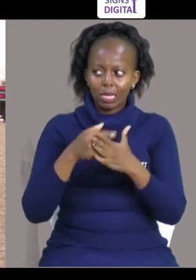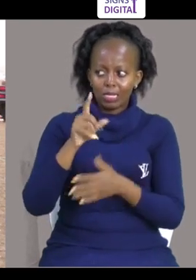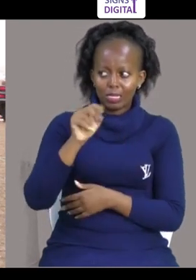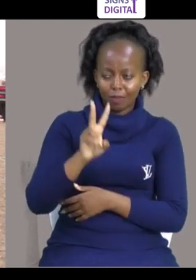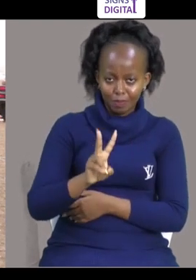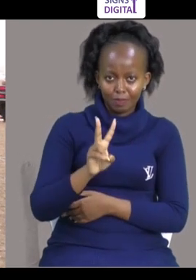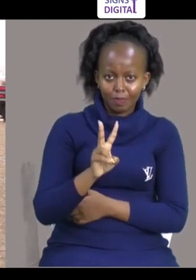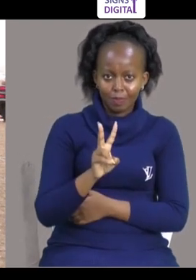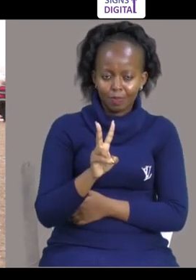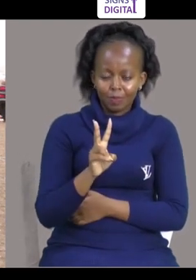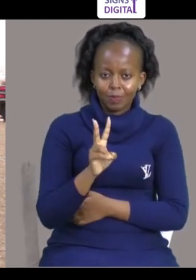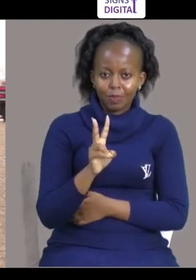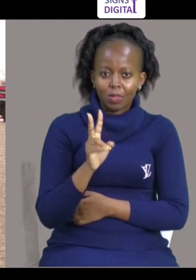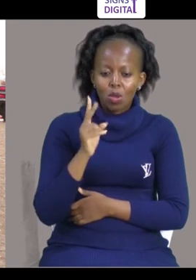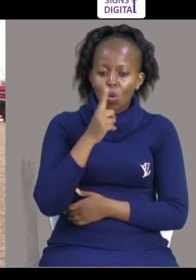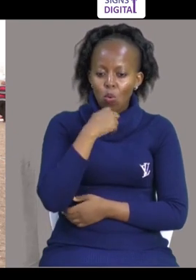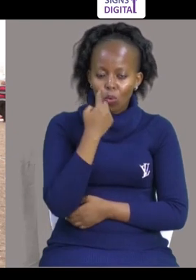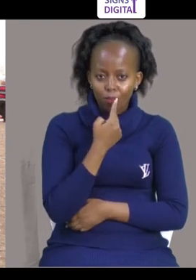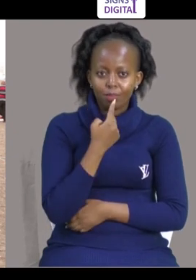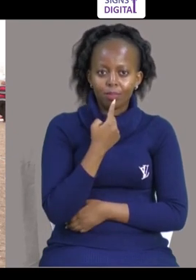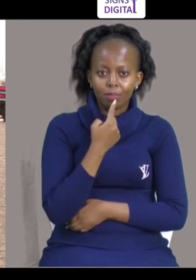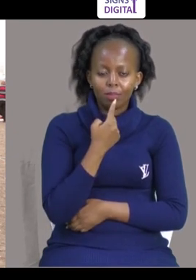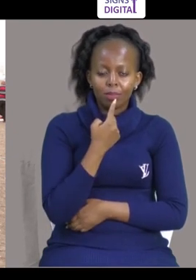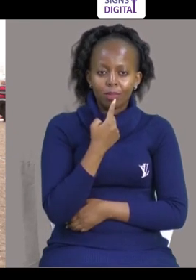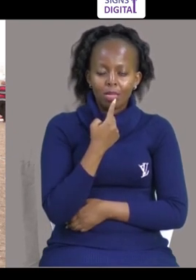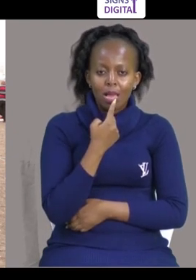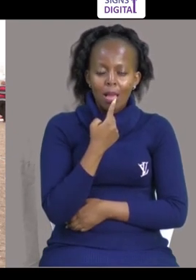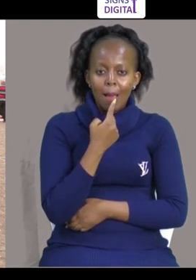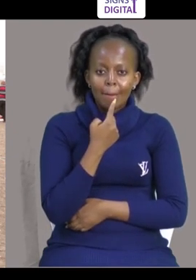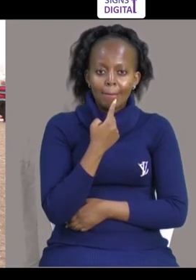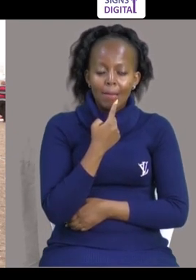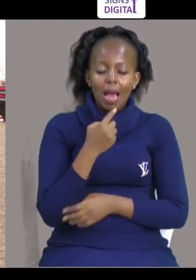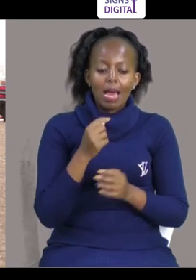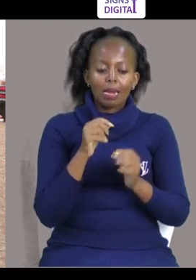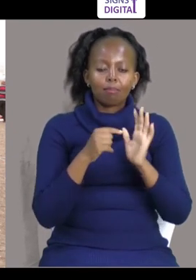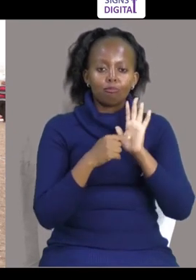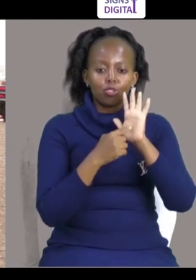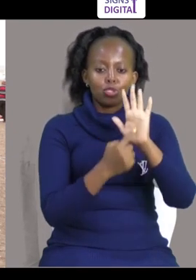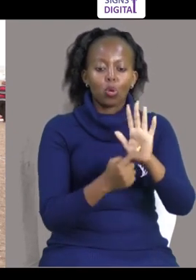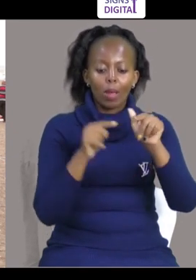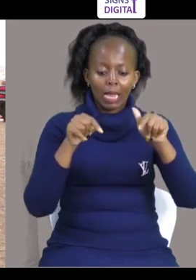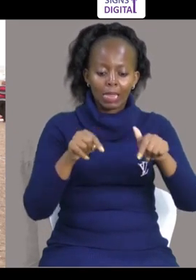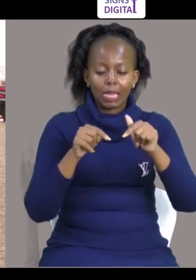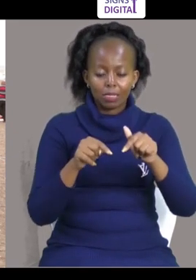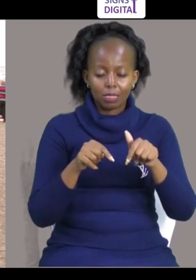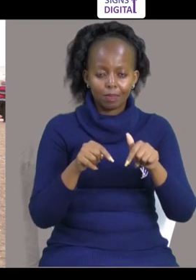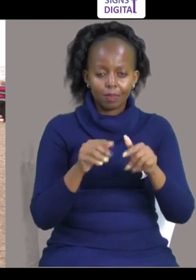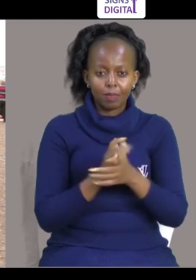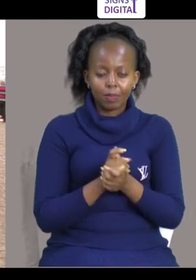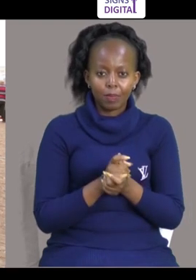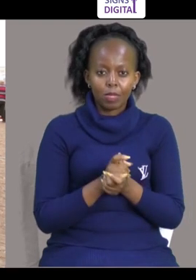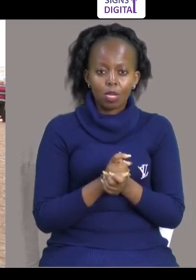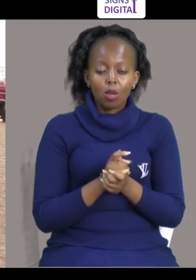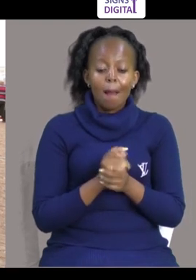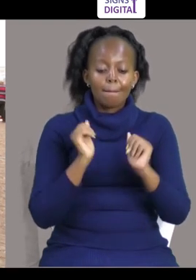Television Science Television Ambayo Inashika Kambari Hizi Leo Ni Television Ambayo